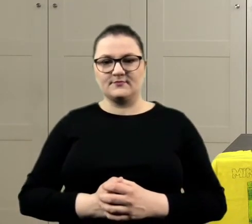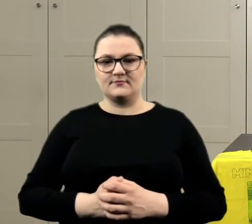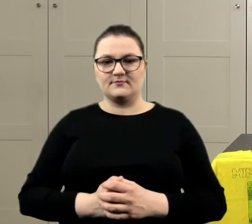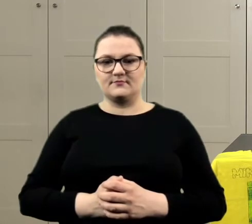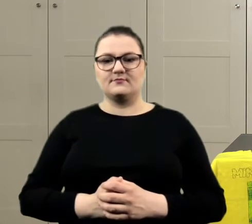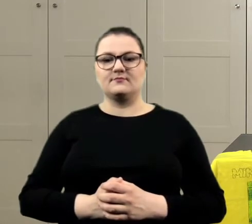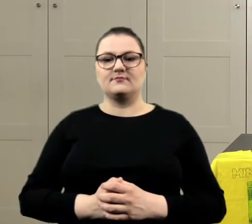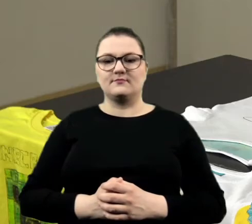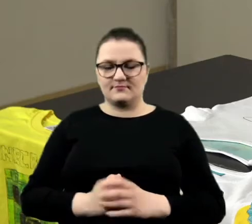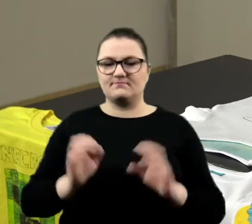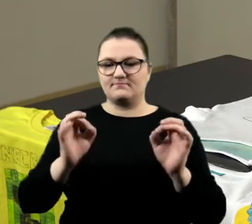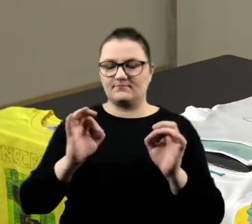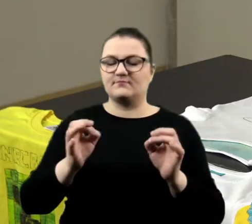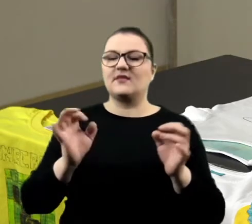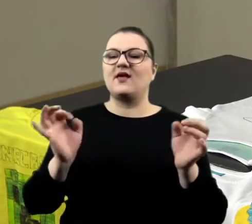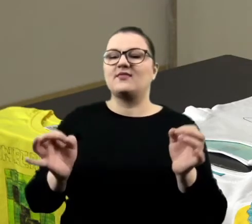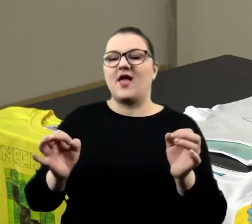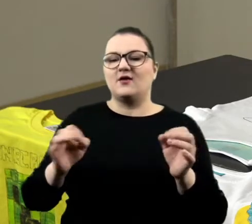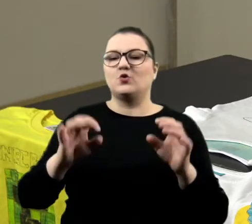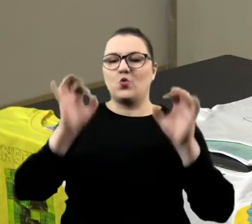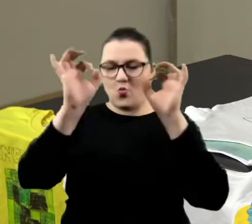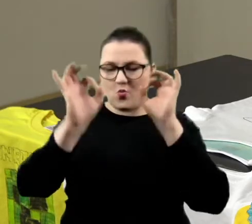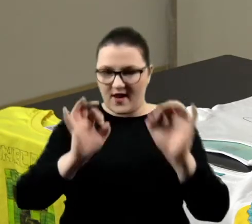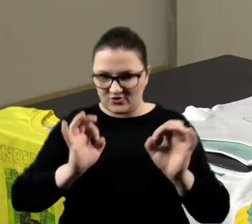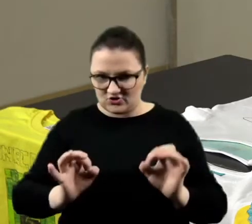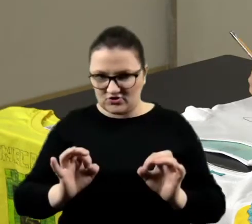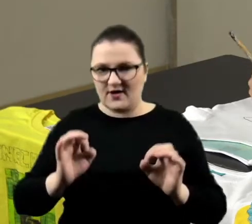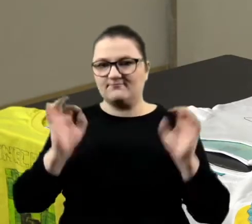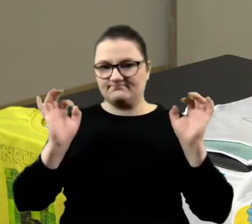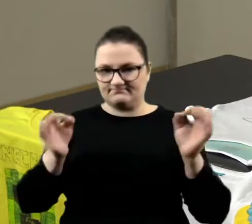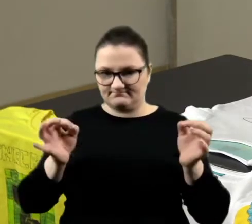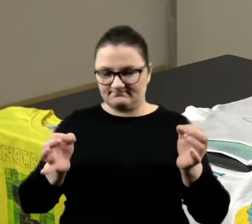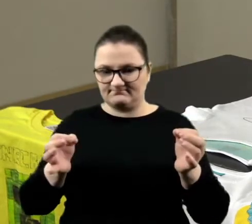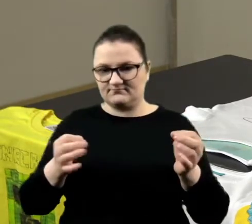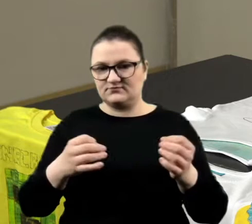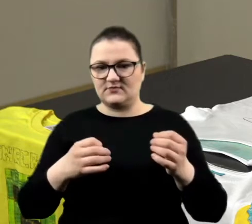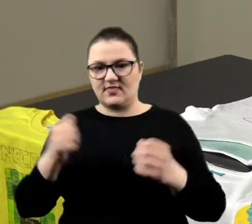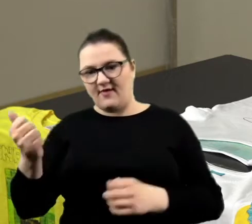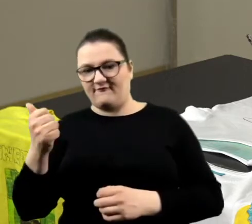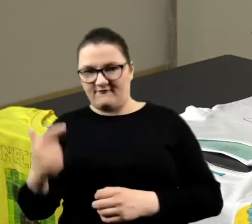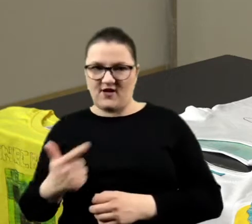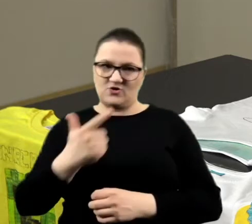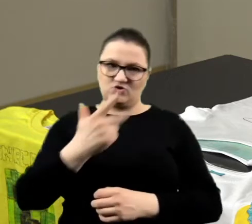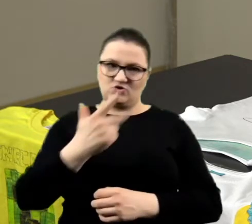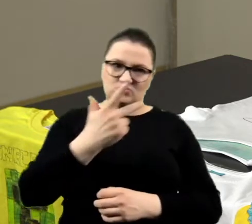Kółeczka teraz. Takie mamy wzory. Trzy kółeczka. drugiej strony też.